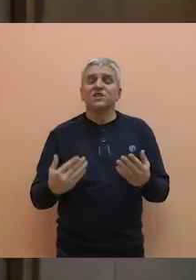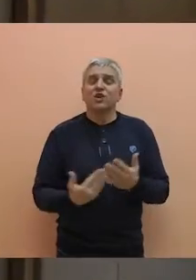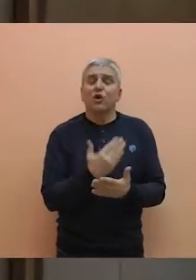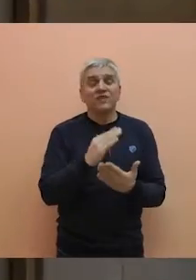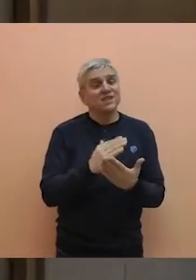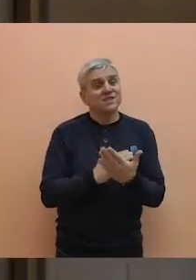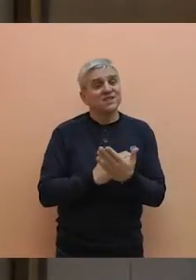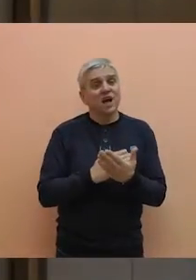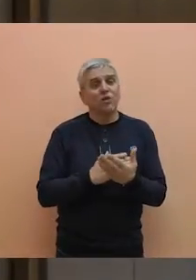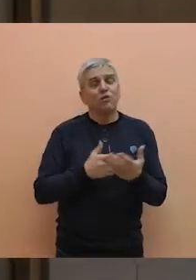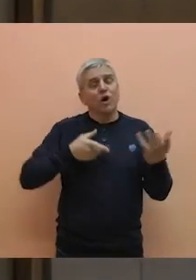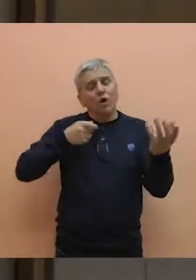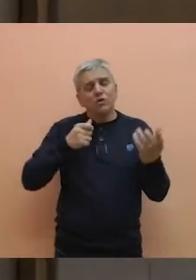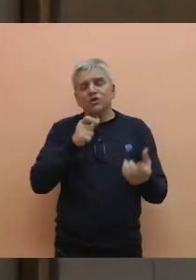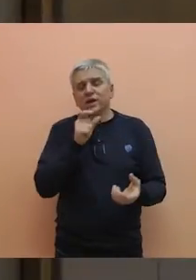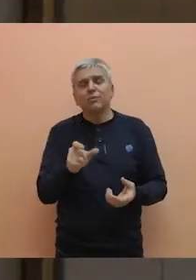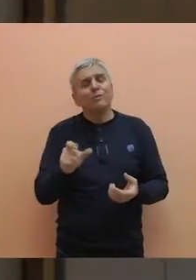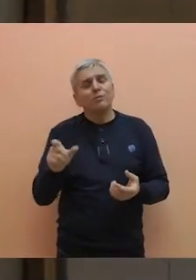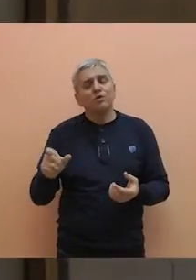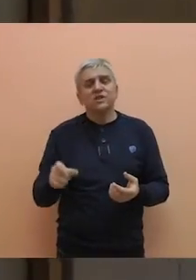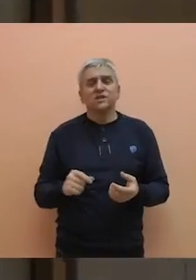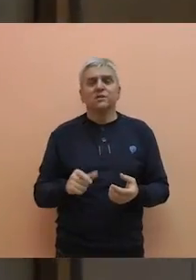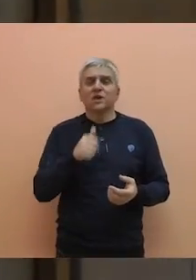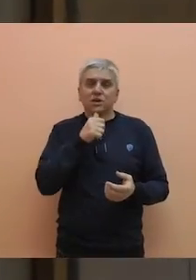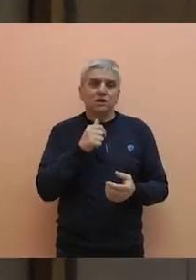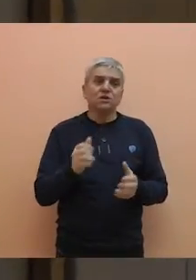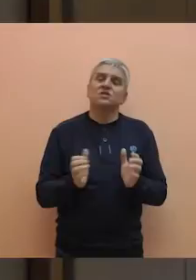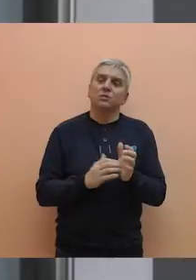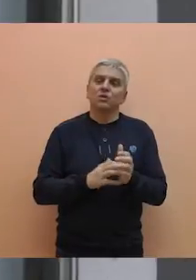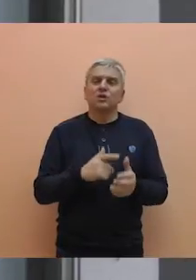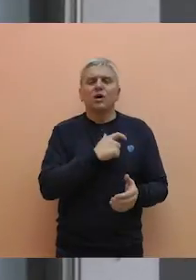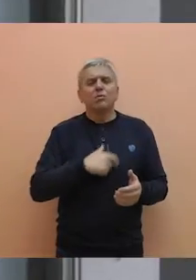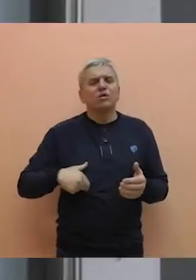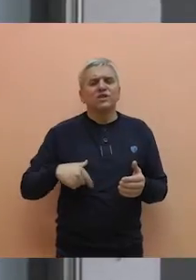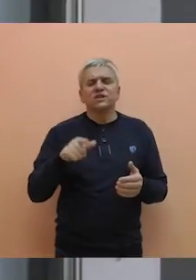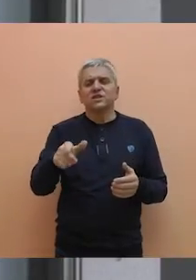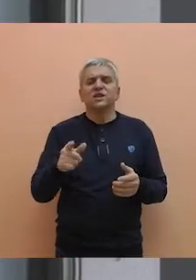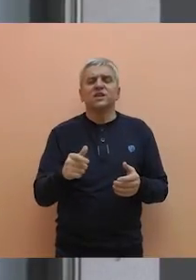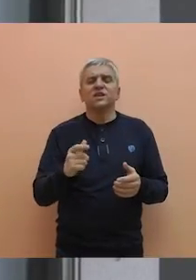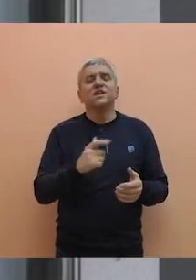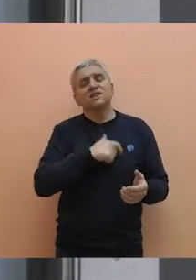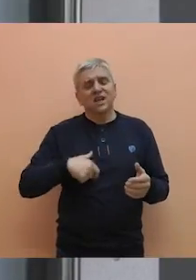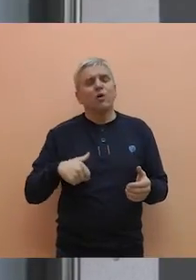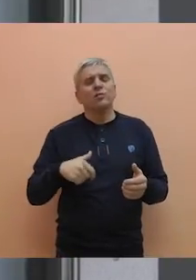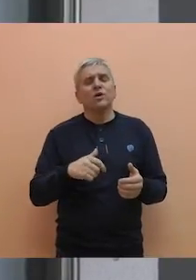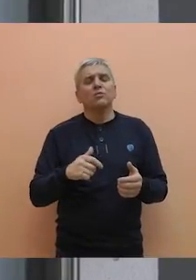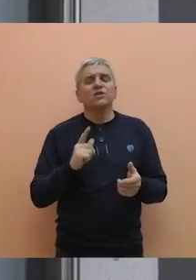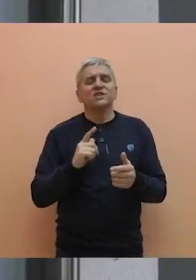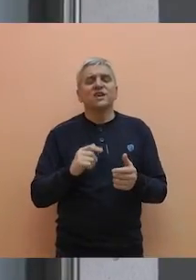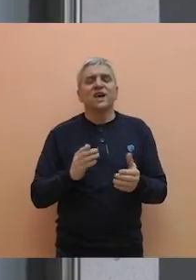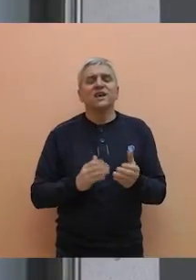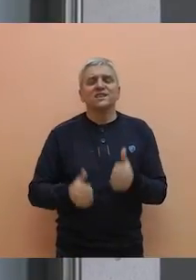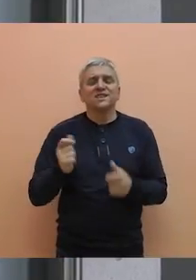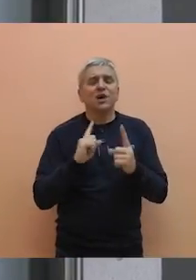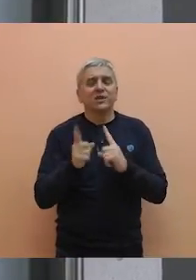zakon o oružju i municiju, također i za potrebe policije poredka i saobraćajnje policije. Znači, jedan